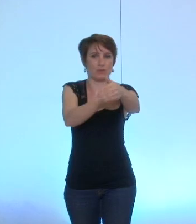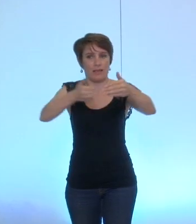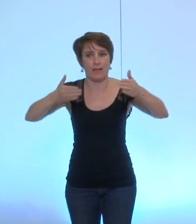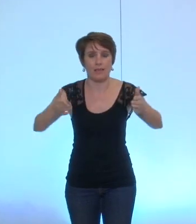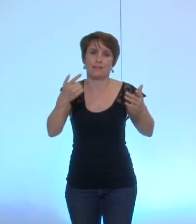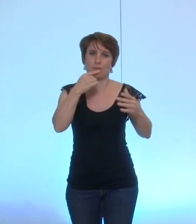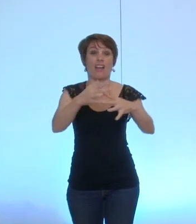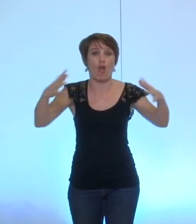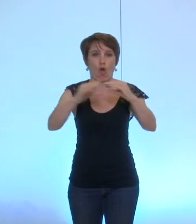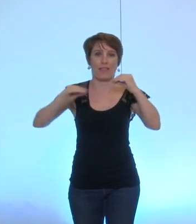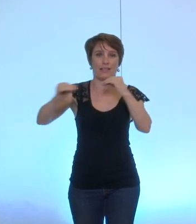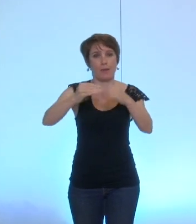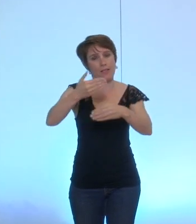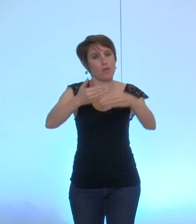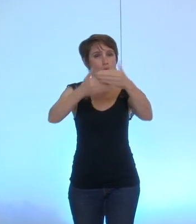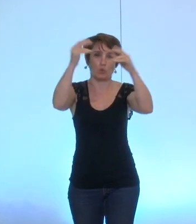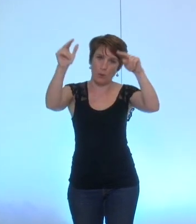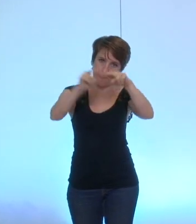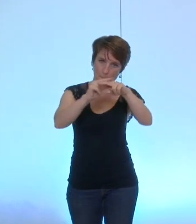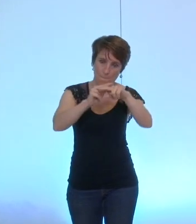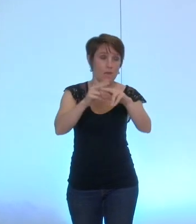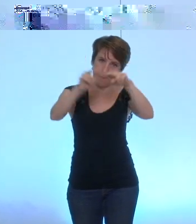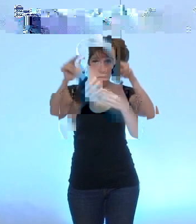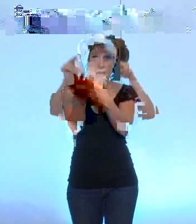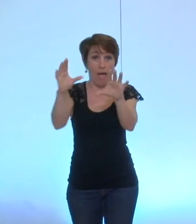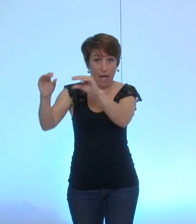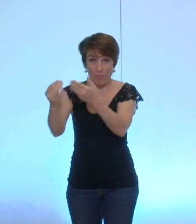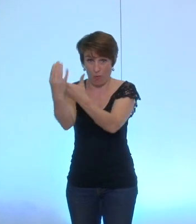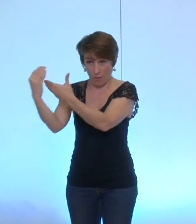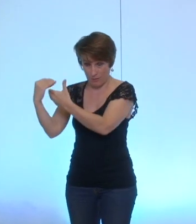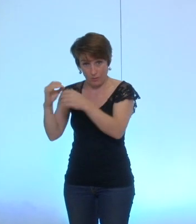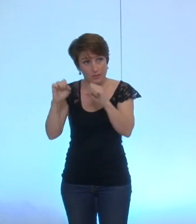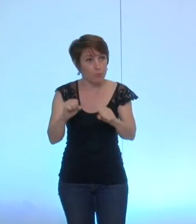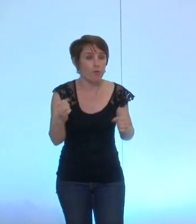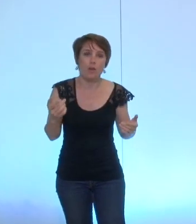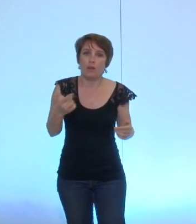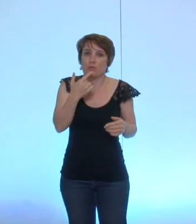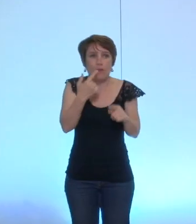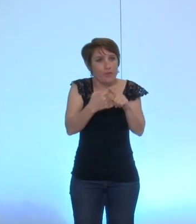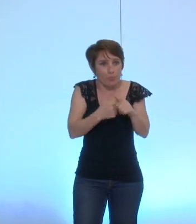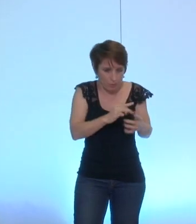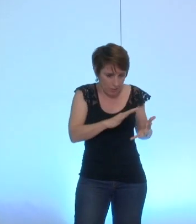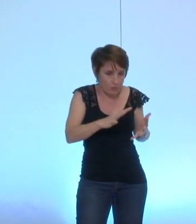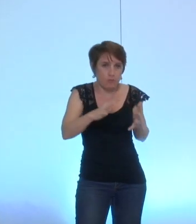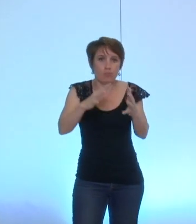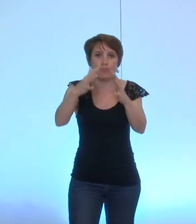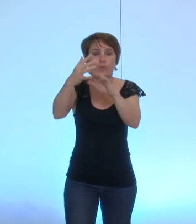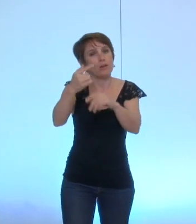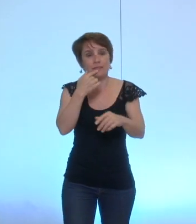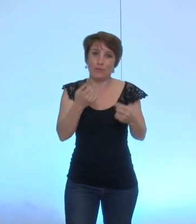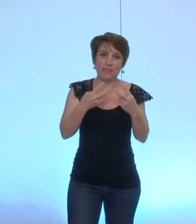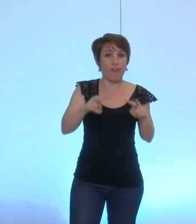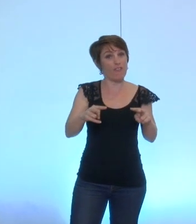construction sur la grande esplanade et que tout cela prend et prend une dynamique on ne transforme pas une ville et un état d'esprit